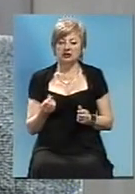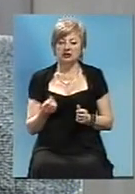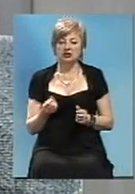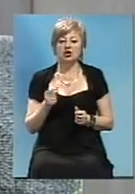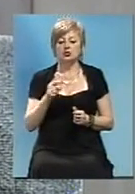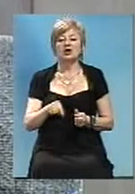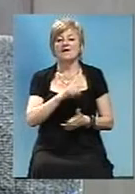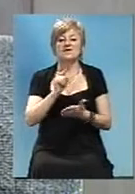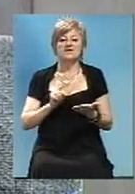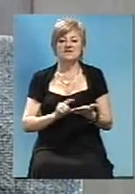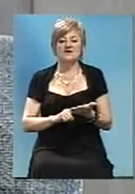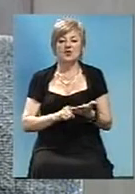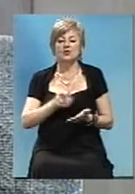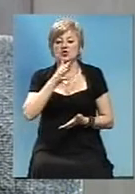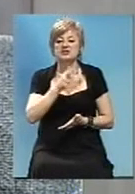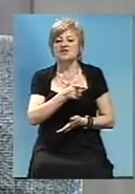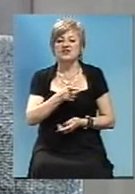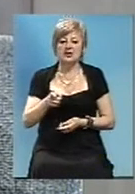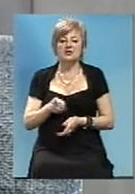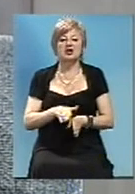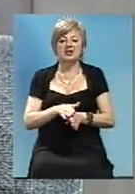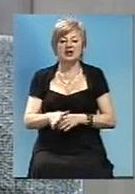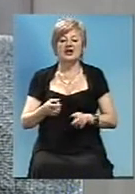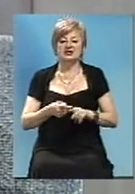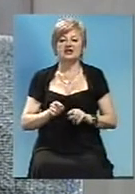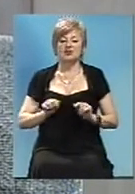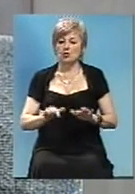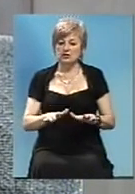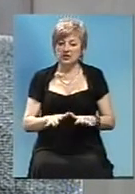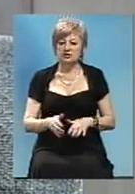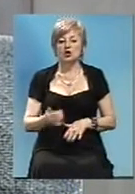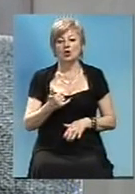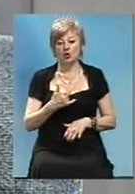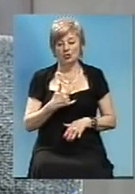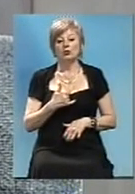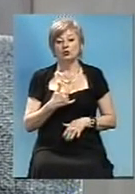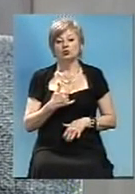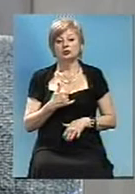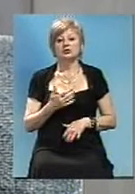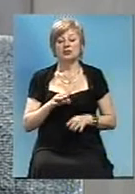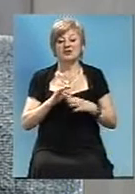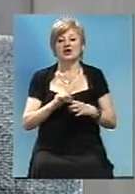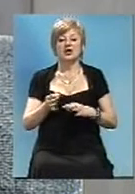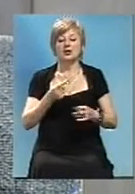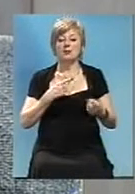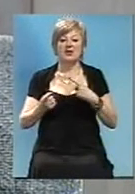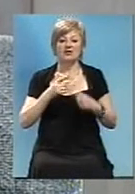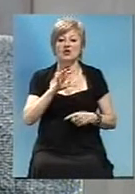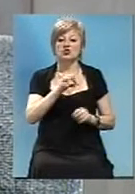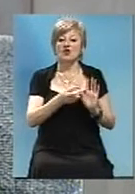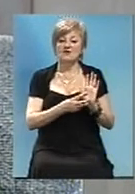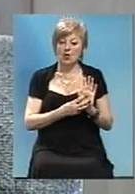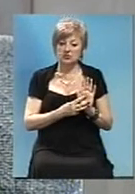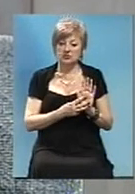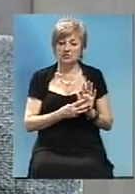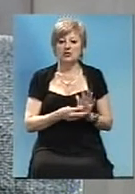там питання в сроках і в реалізації цього процесу. У нас ми вели переговори по поводу Н-08, але